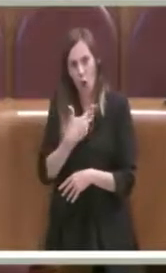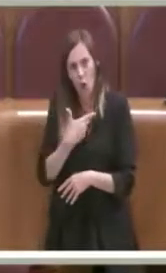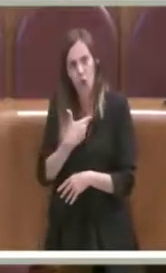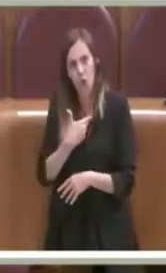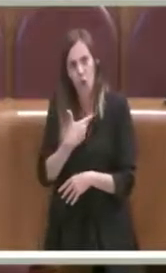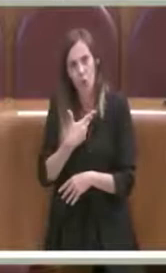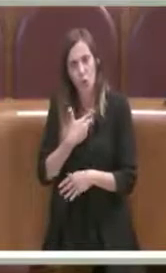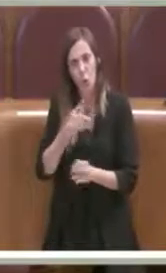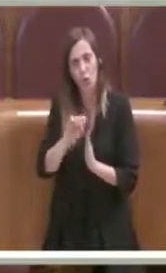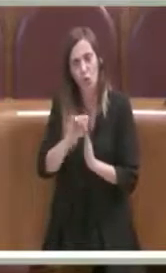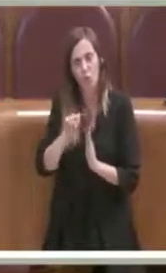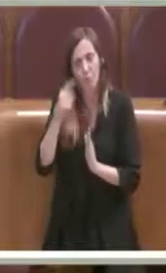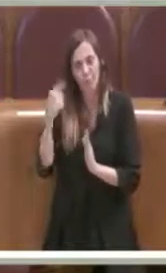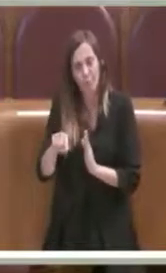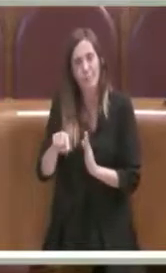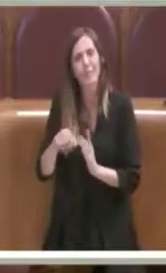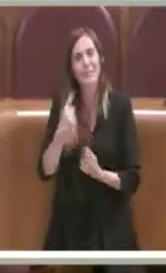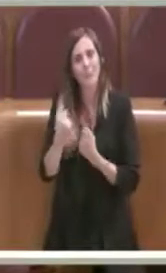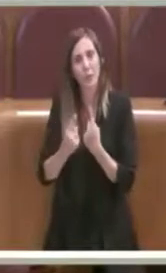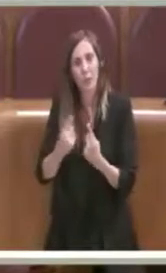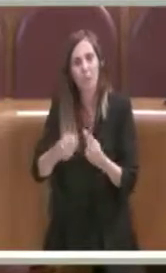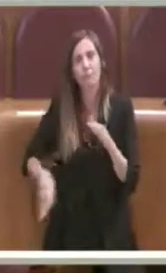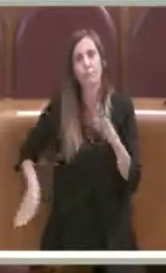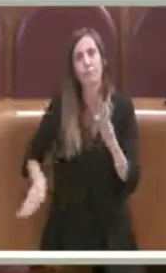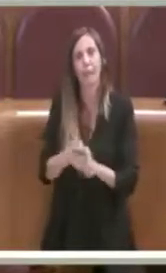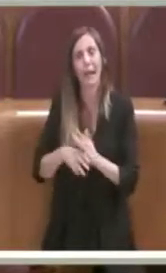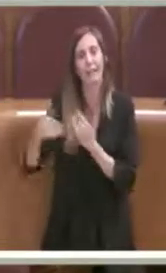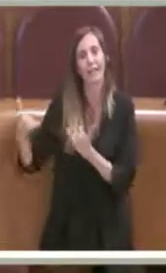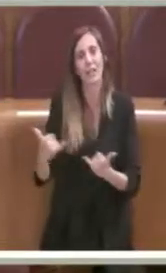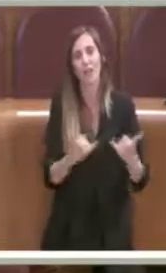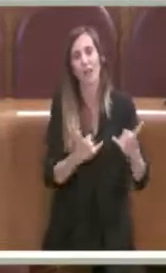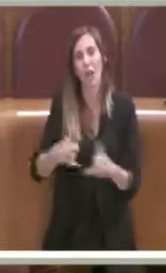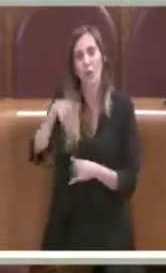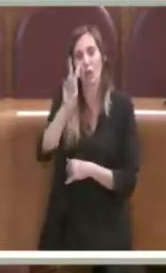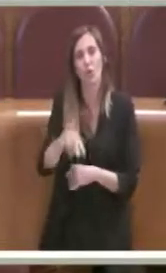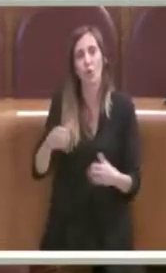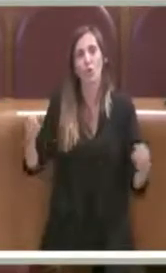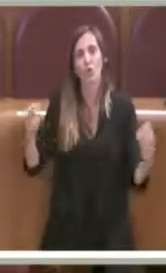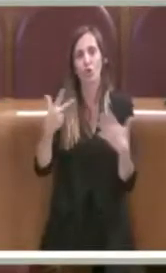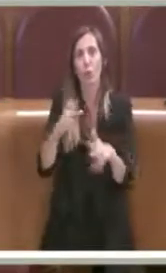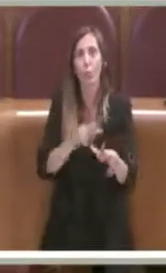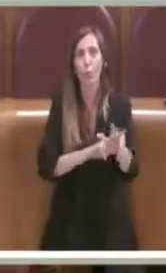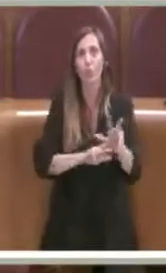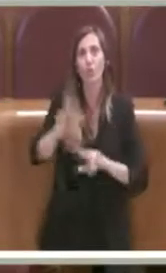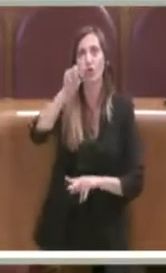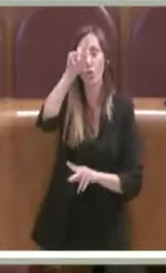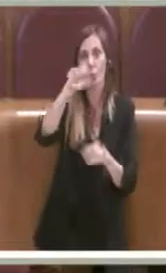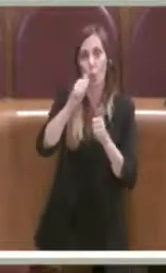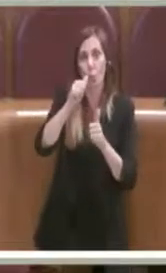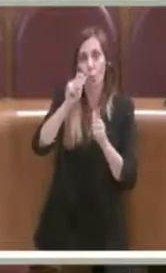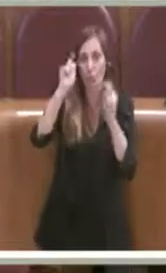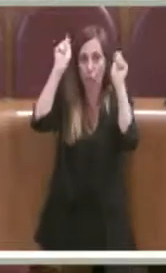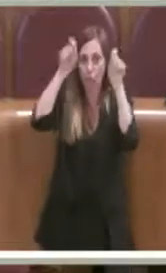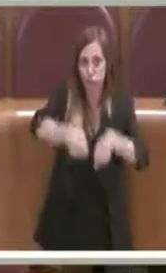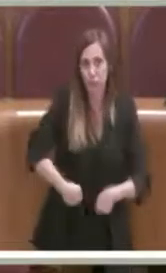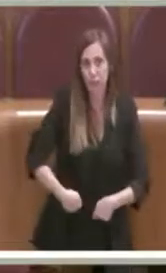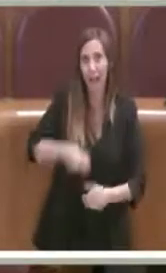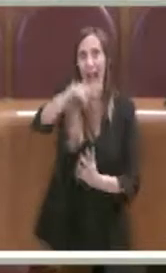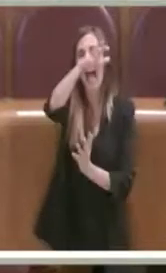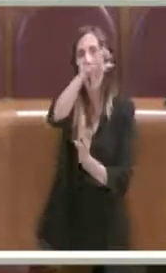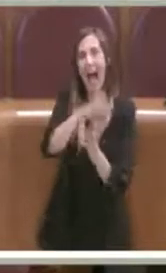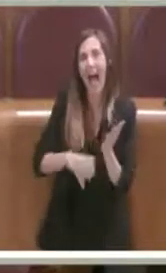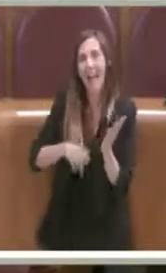che parte dal dicembre 2018 dal Municipio 11, infatti che con un atto